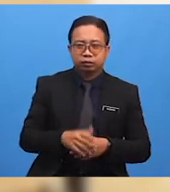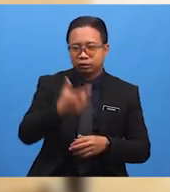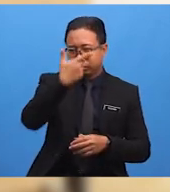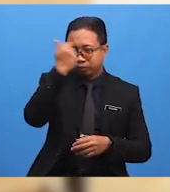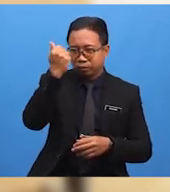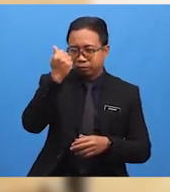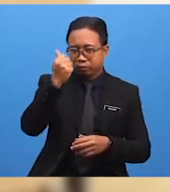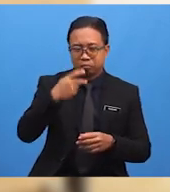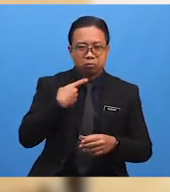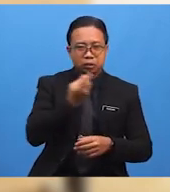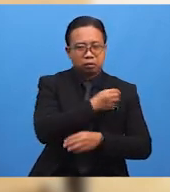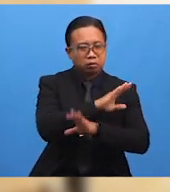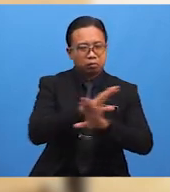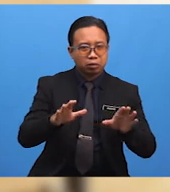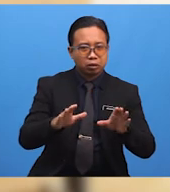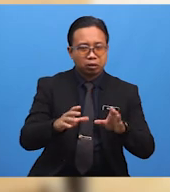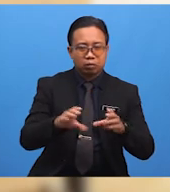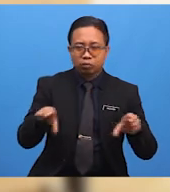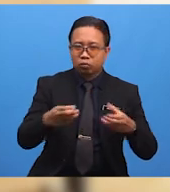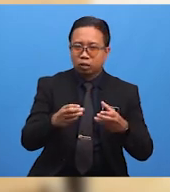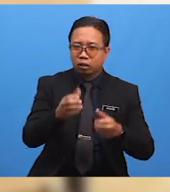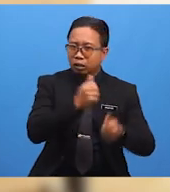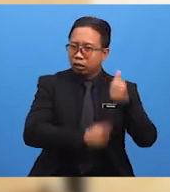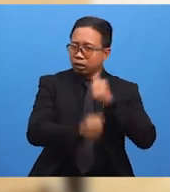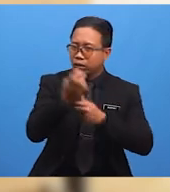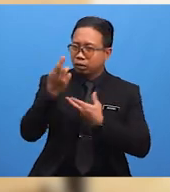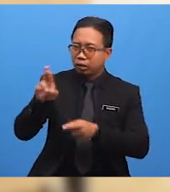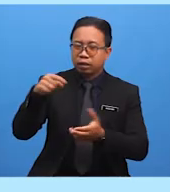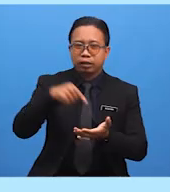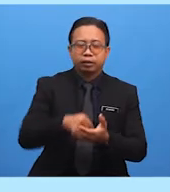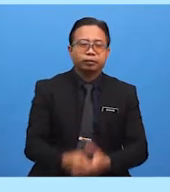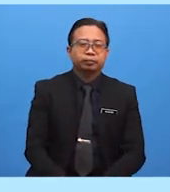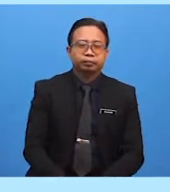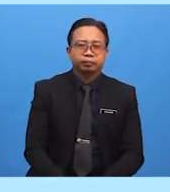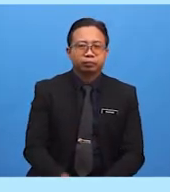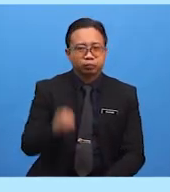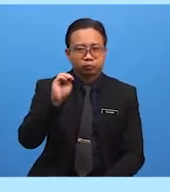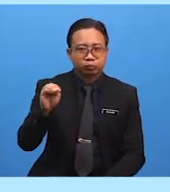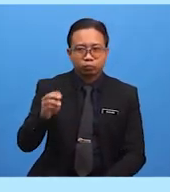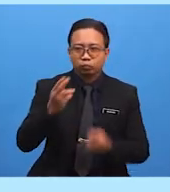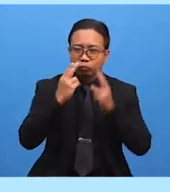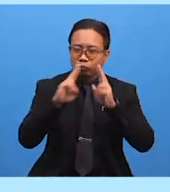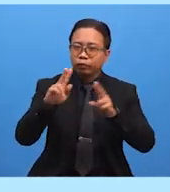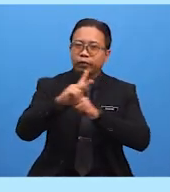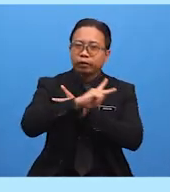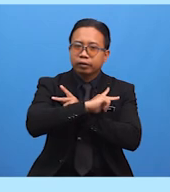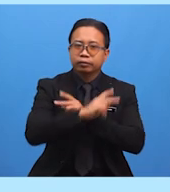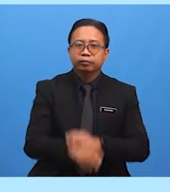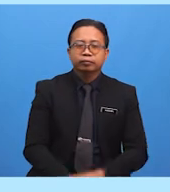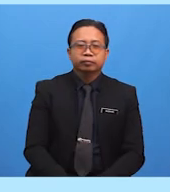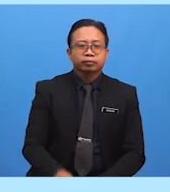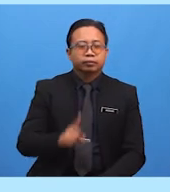Kita Tidak Mengamalkan Adab-adab Rehlah Ini Murid-murid Yang Ustazah Kasihi